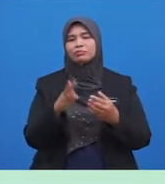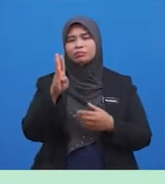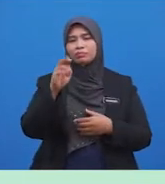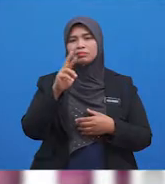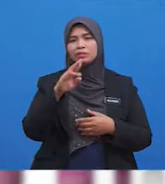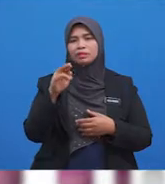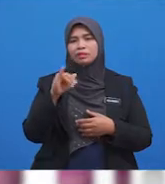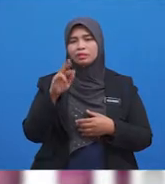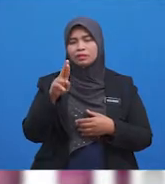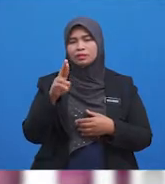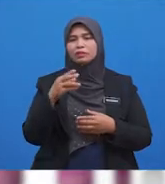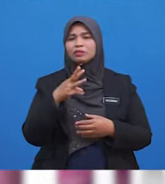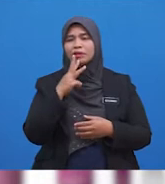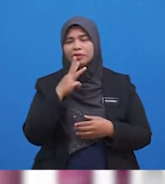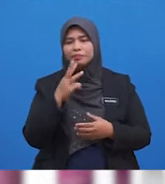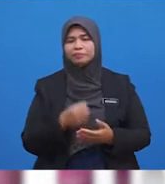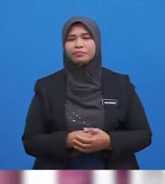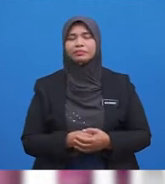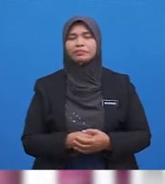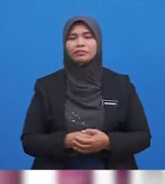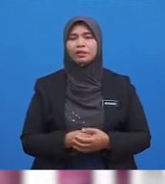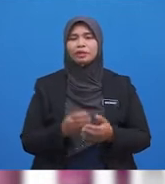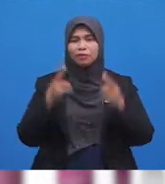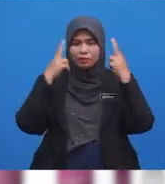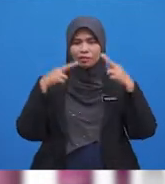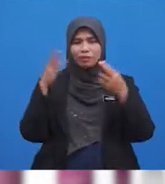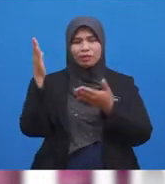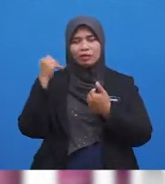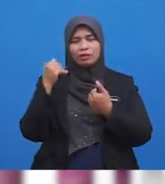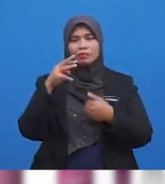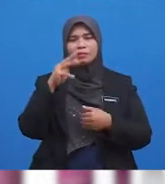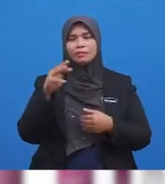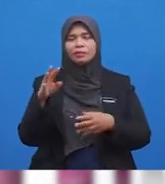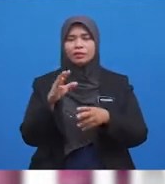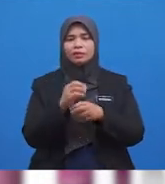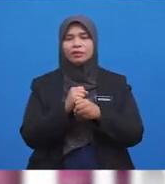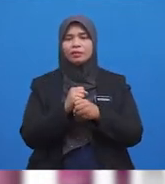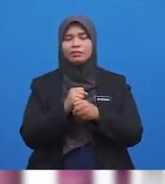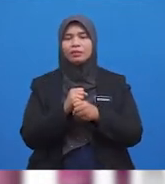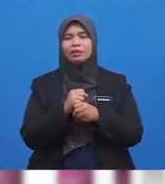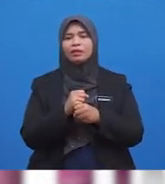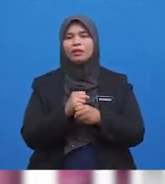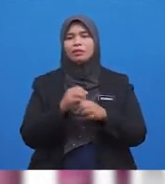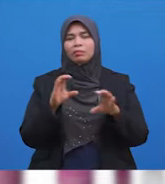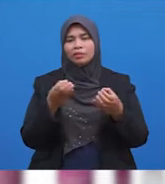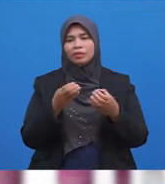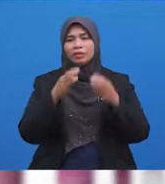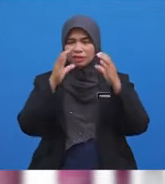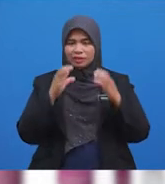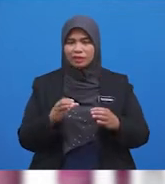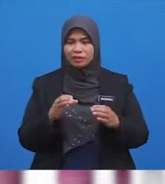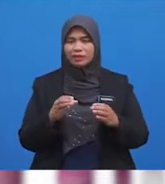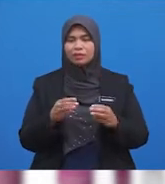Alhamdulillah Usazah Harap Murid-murid Dapat Mengaplikasikan